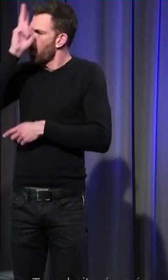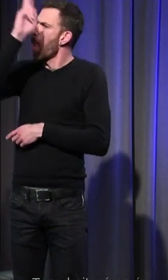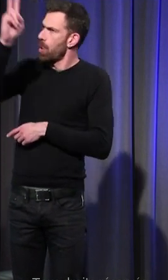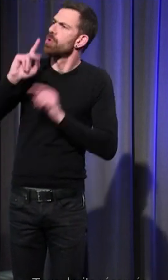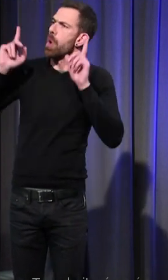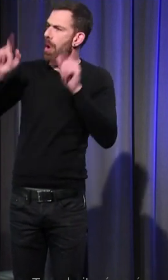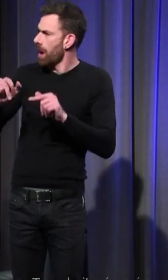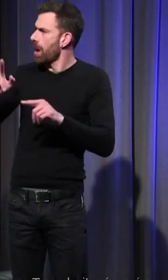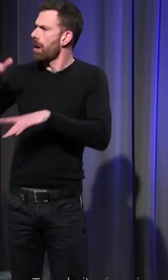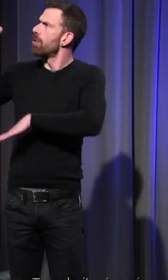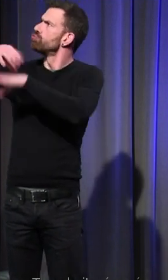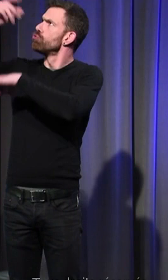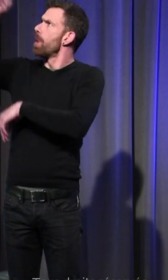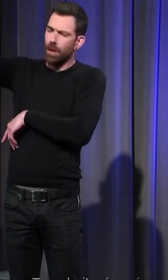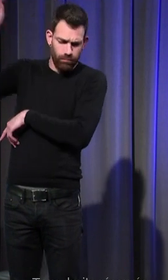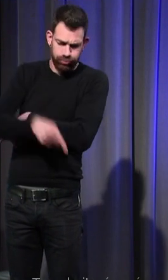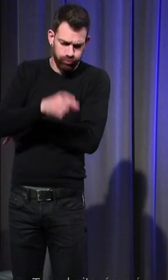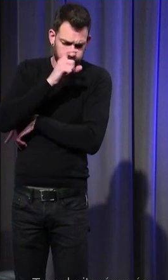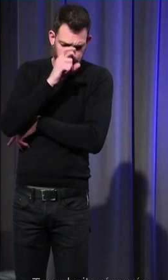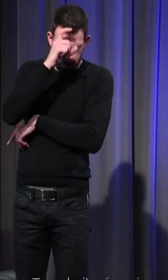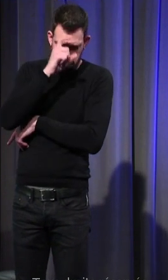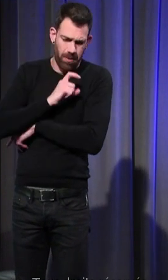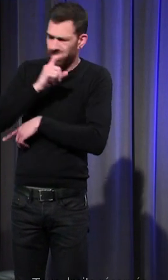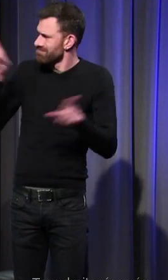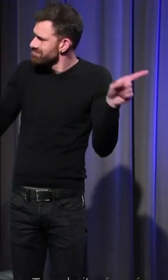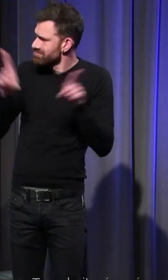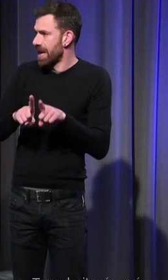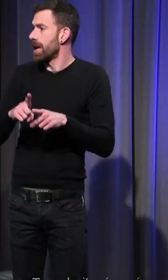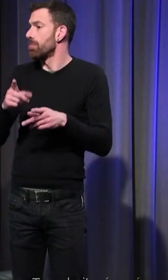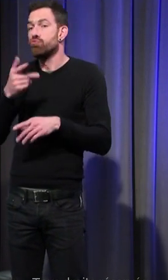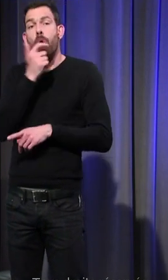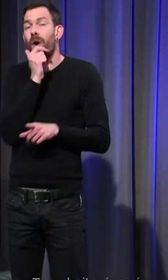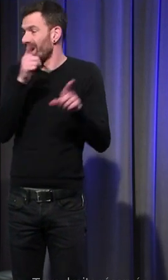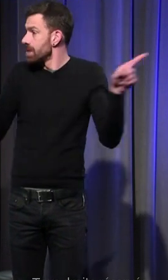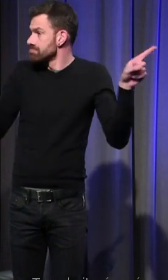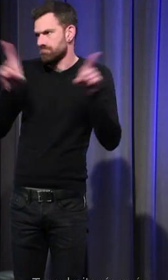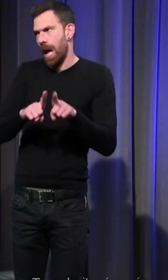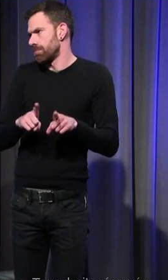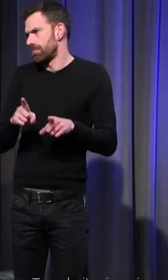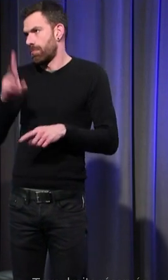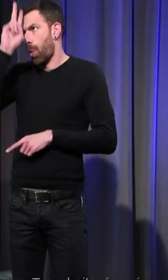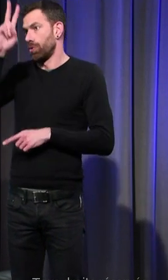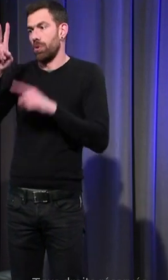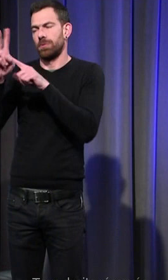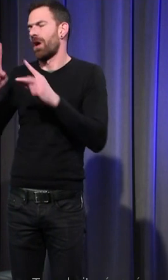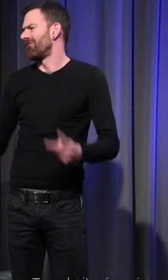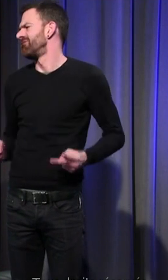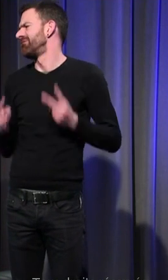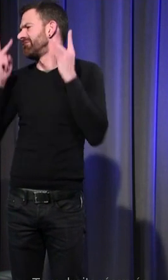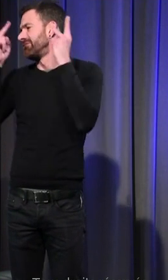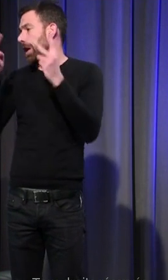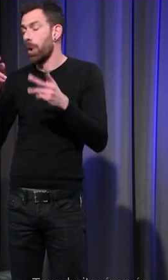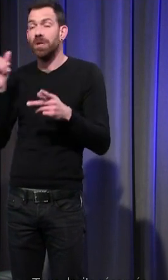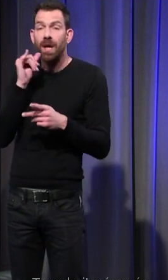Portugal et donc je vous assure qu'un anglais si vous blessez son honneur au Moyen-Âge il va être tout aussi sanguin qu'un italien ou un espagnol